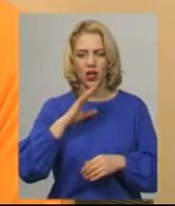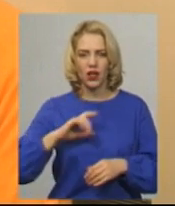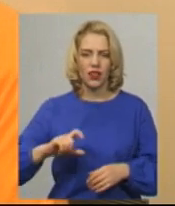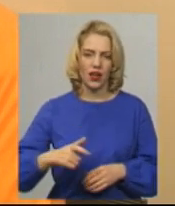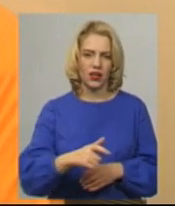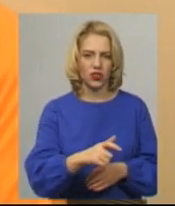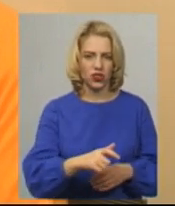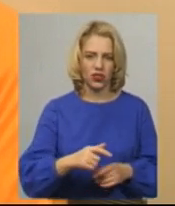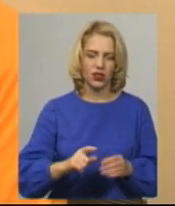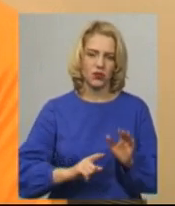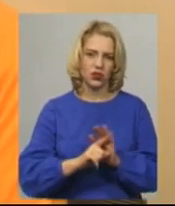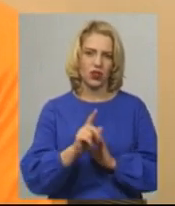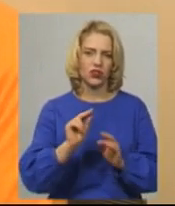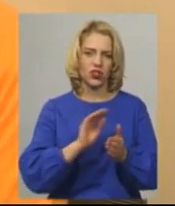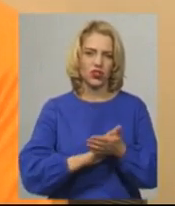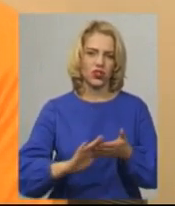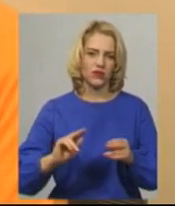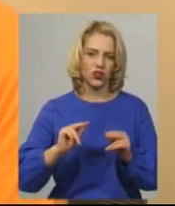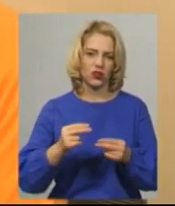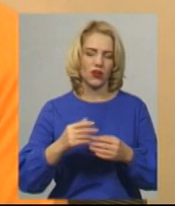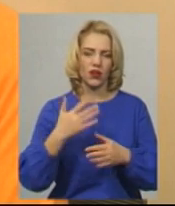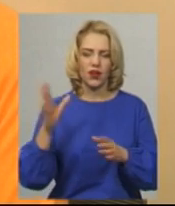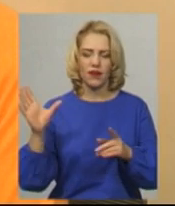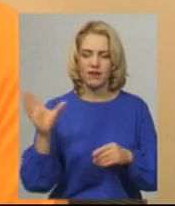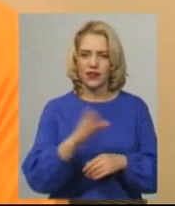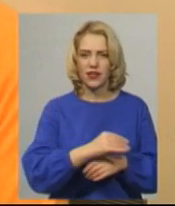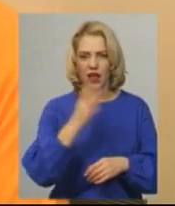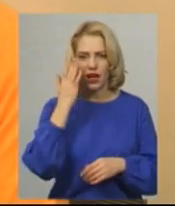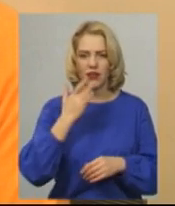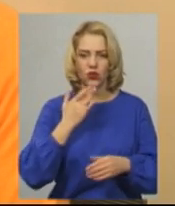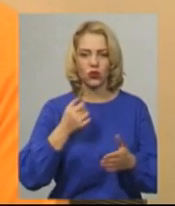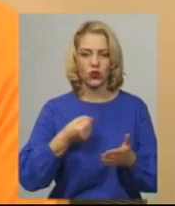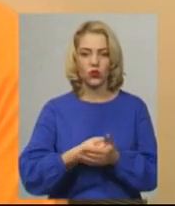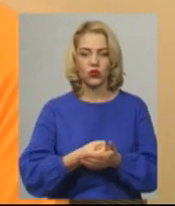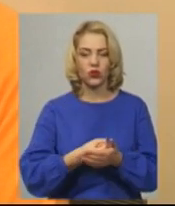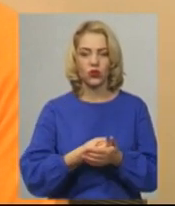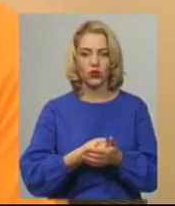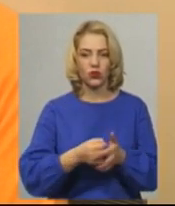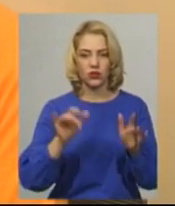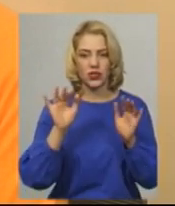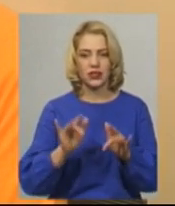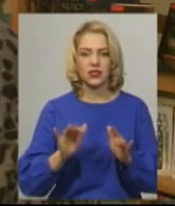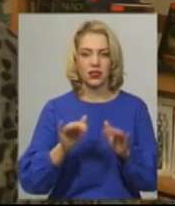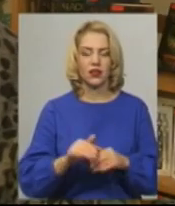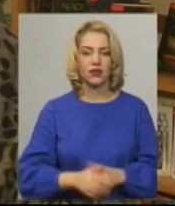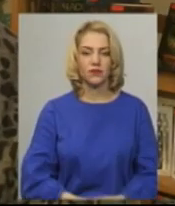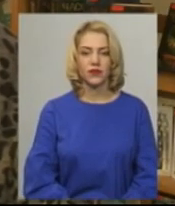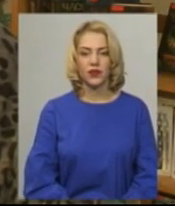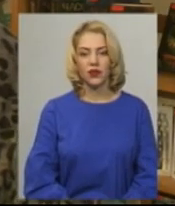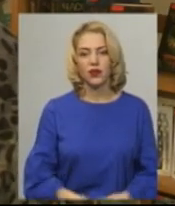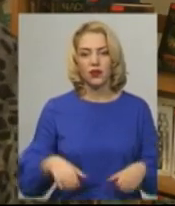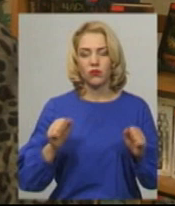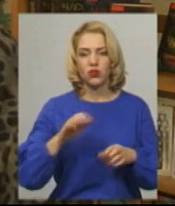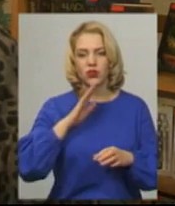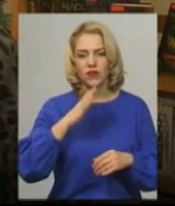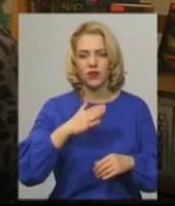З чистої четверга все літо і майже до сніга, як сніг падає. Можливо, навіть